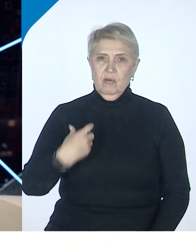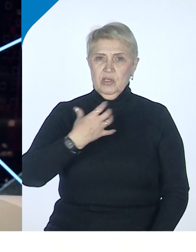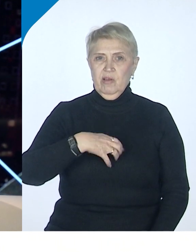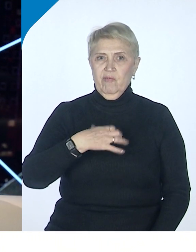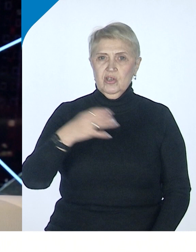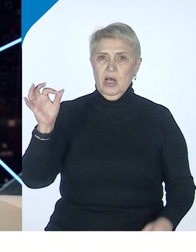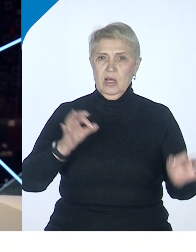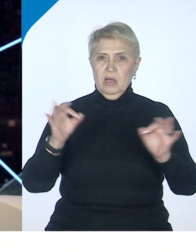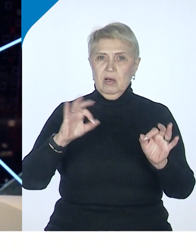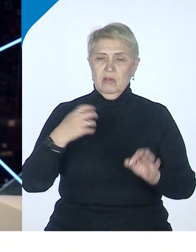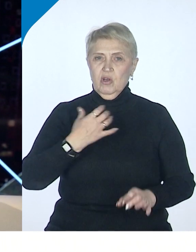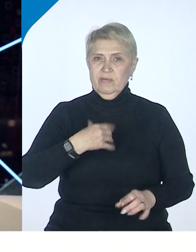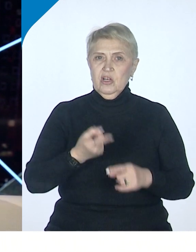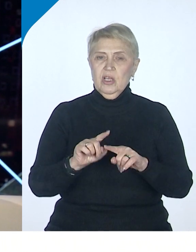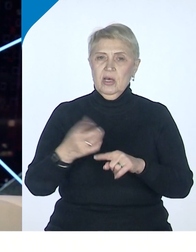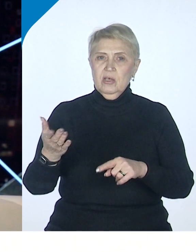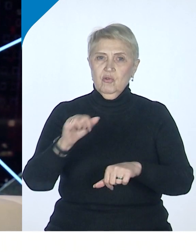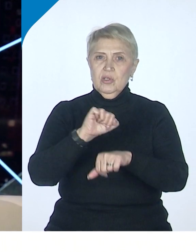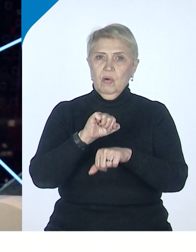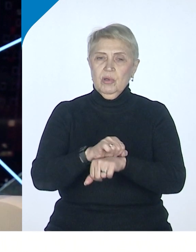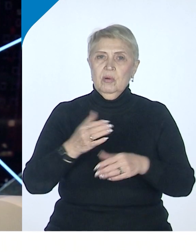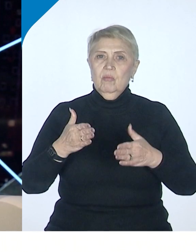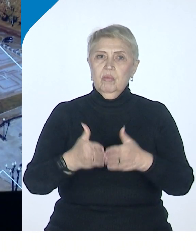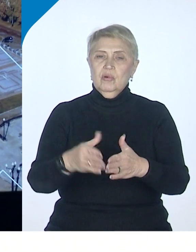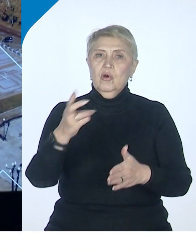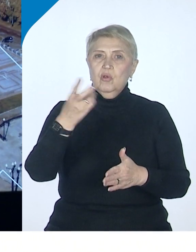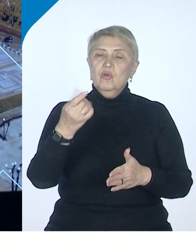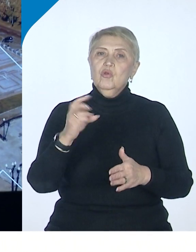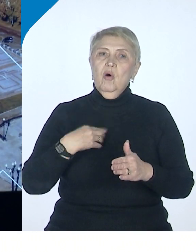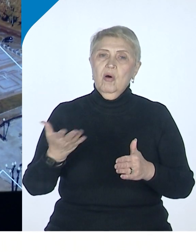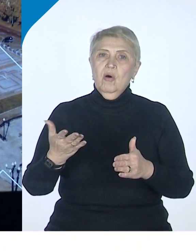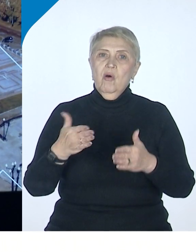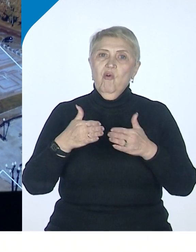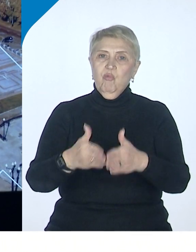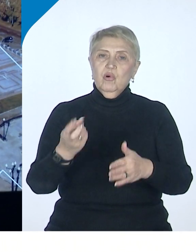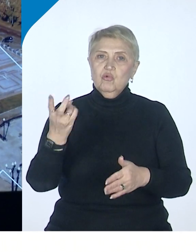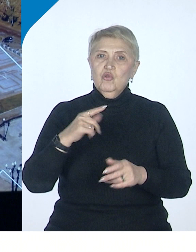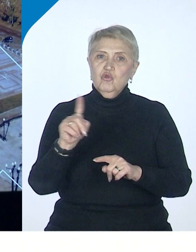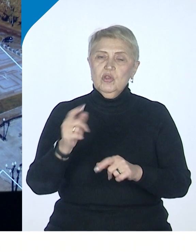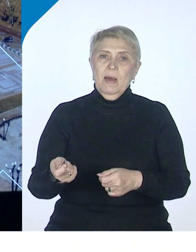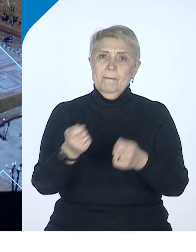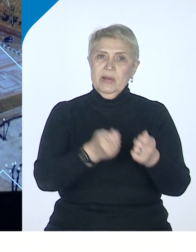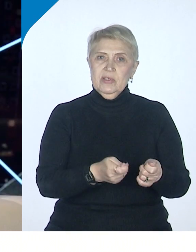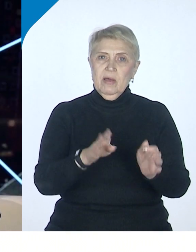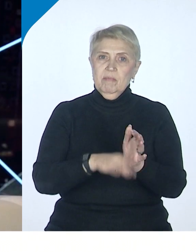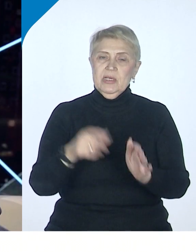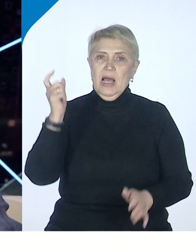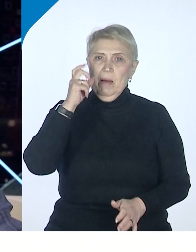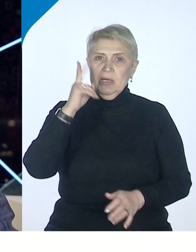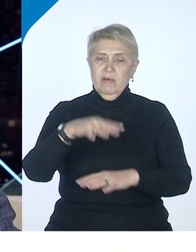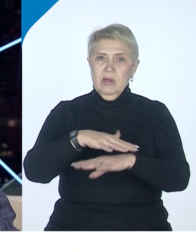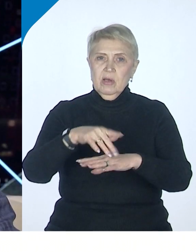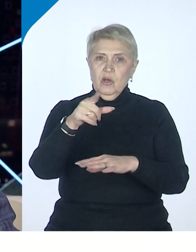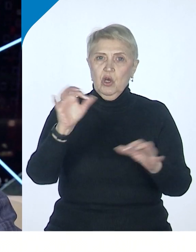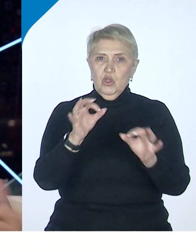являются порты, это их преимущество. Но в порте надо что-то привезти сначала, а без Хабаровского края, без его возможности, вы